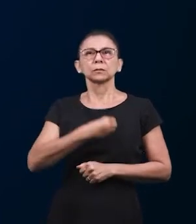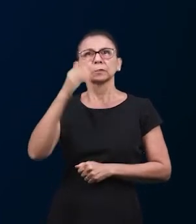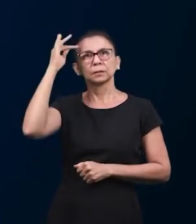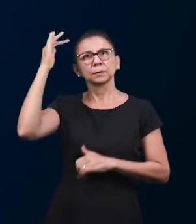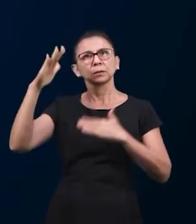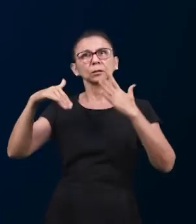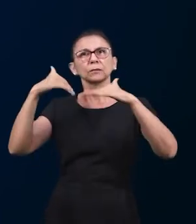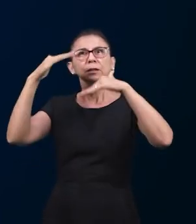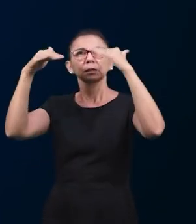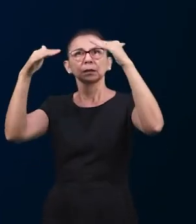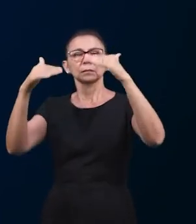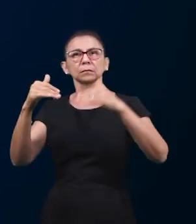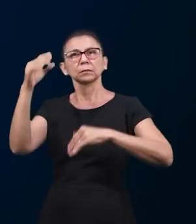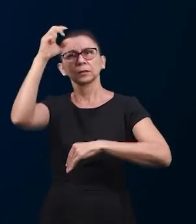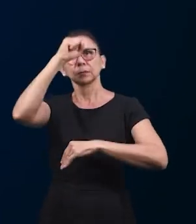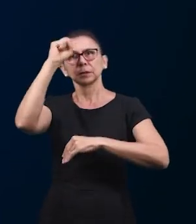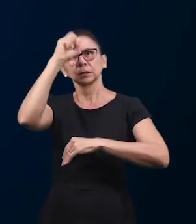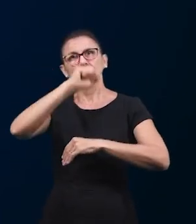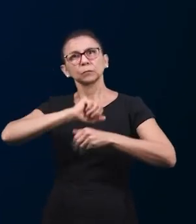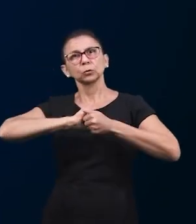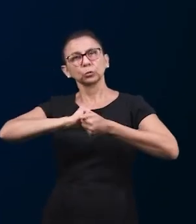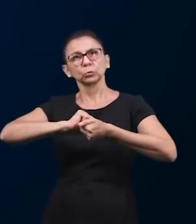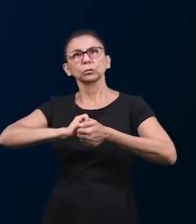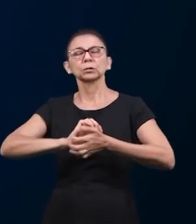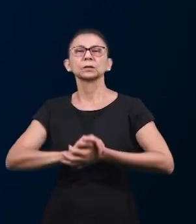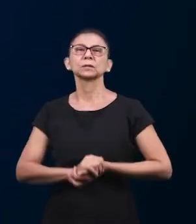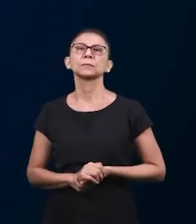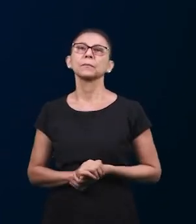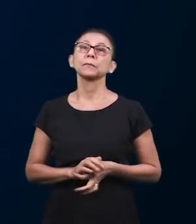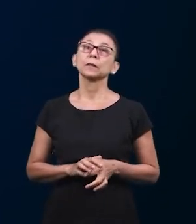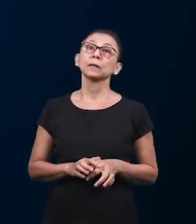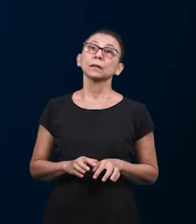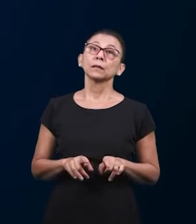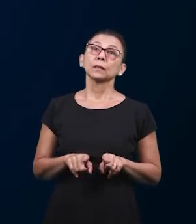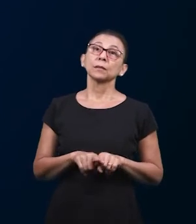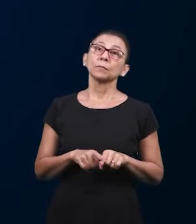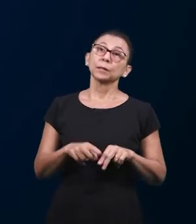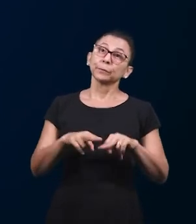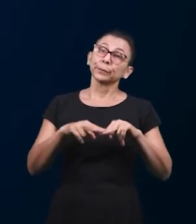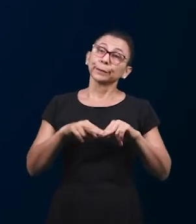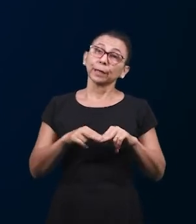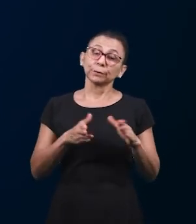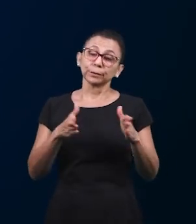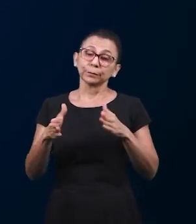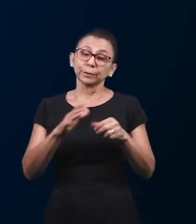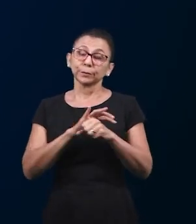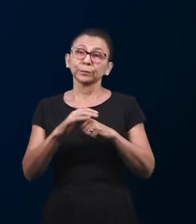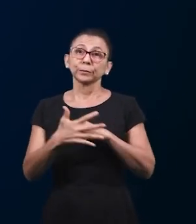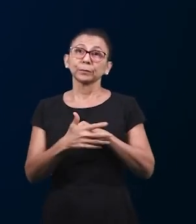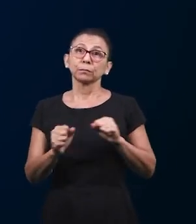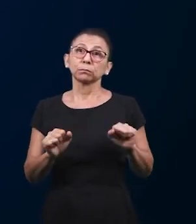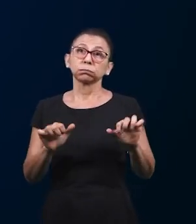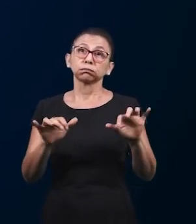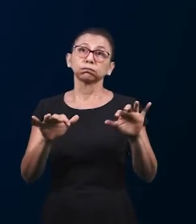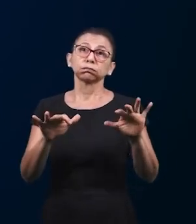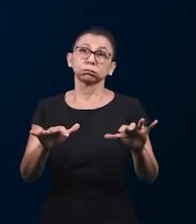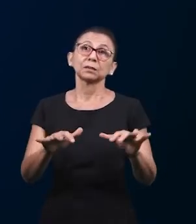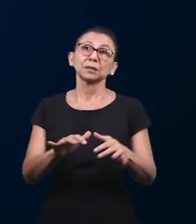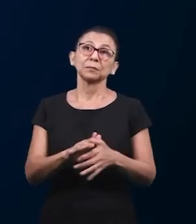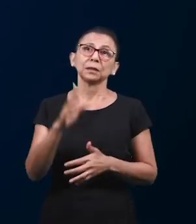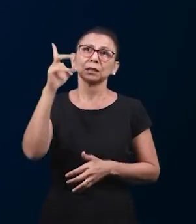для нас является великим назиданием и тому что мы учимся и церковь растет вместе с этим